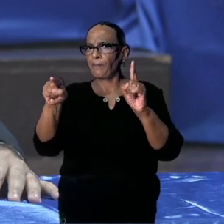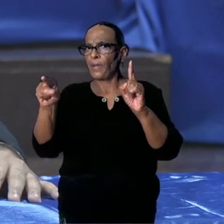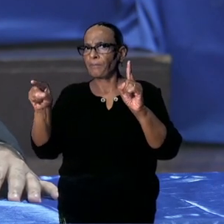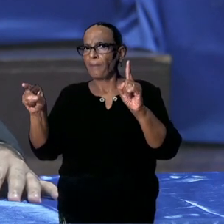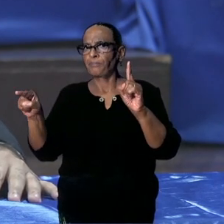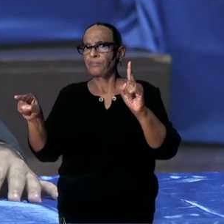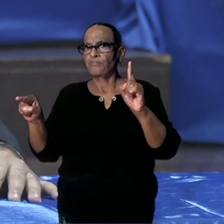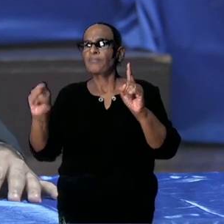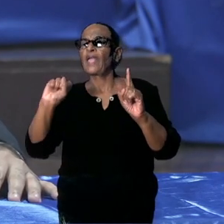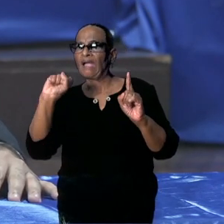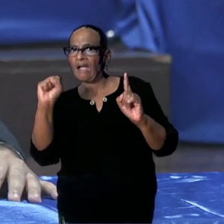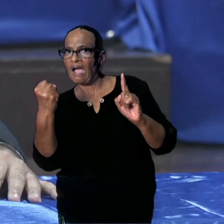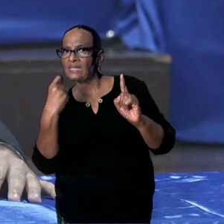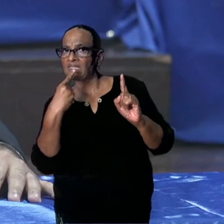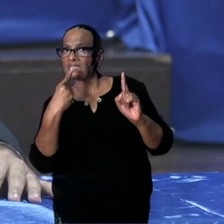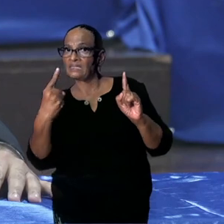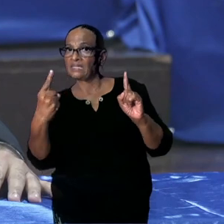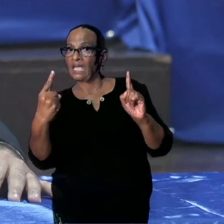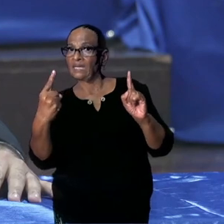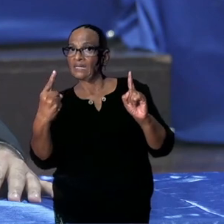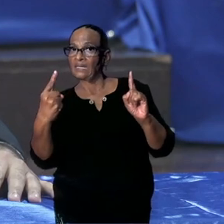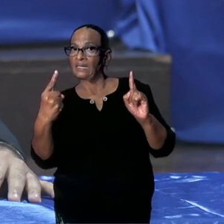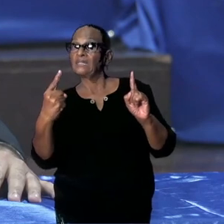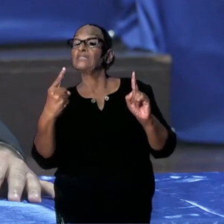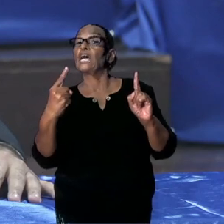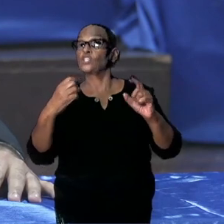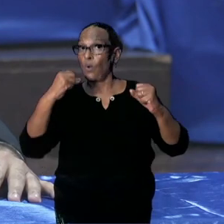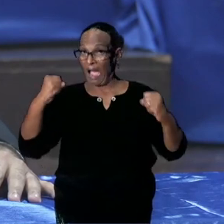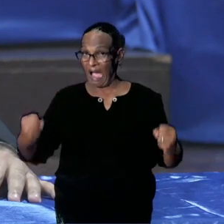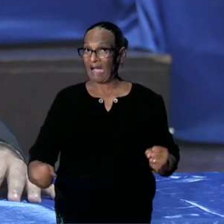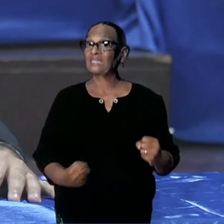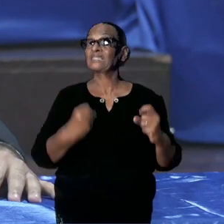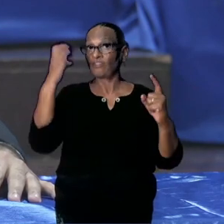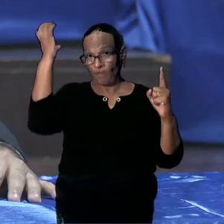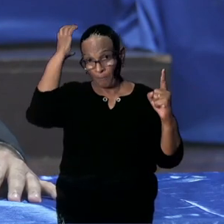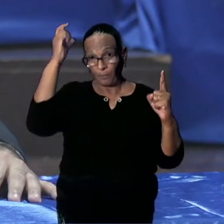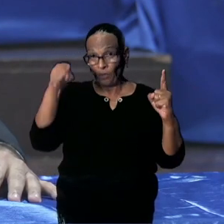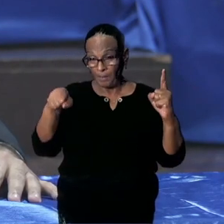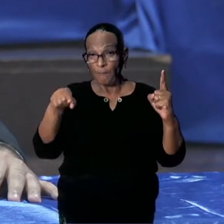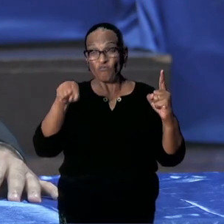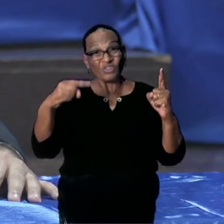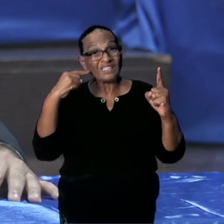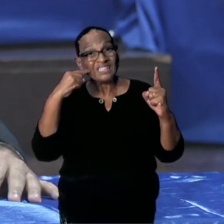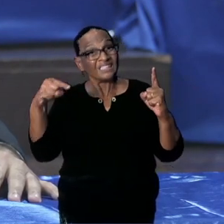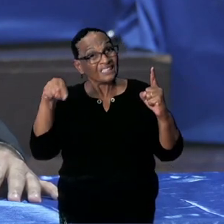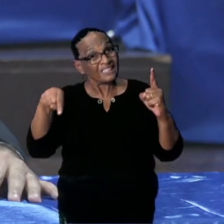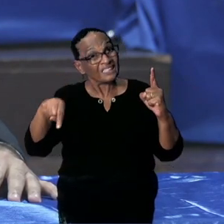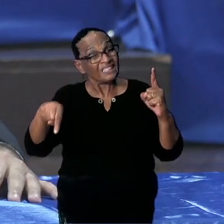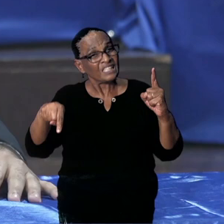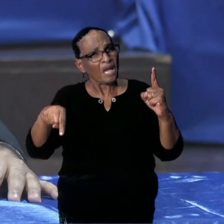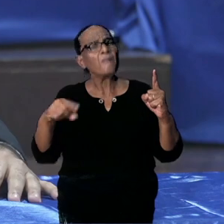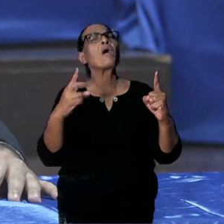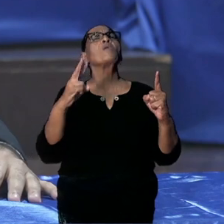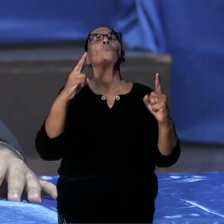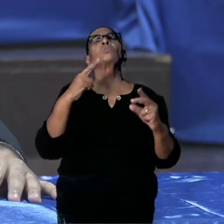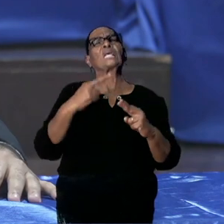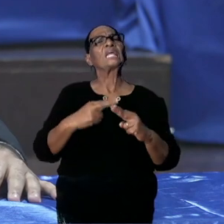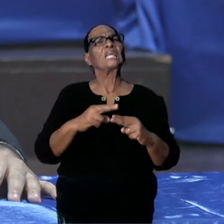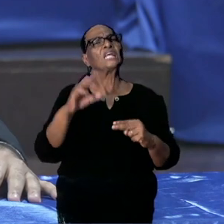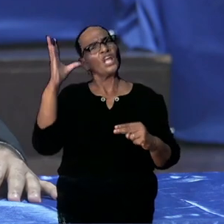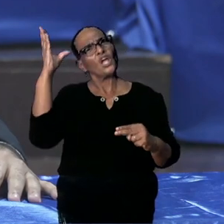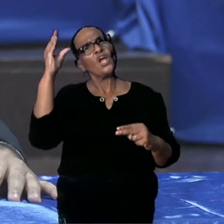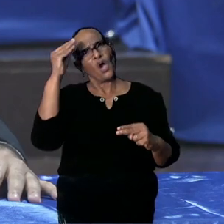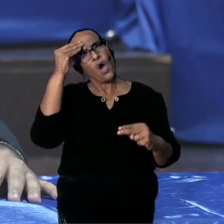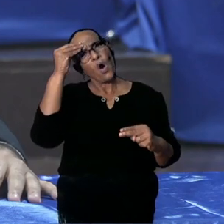Dan kan je zeggen dat dat jouw active cases voor die dag, de active cases voor de dag. Maar je moet rekening houden dat iedereen